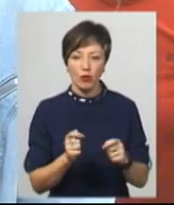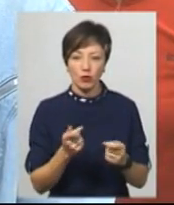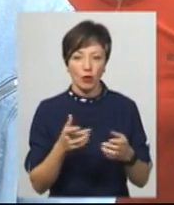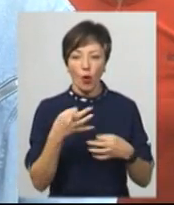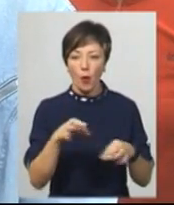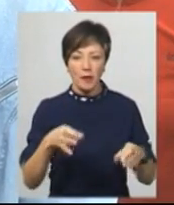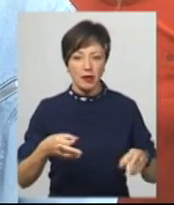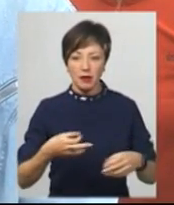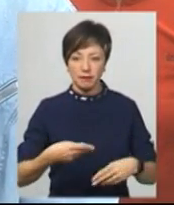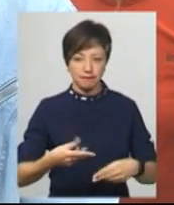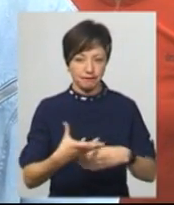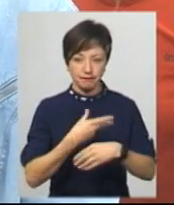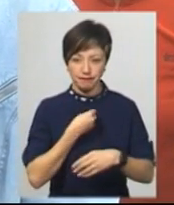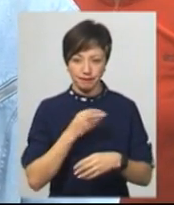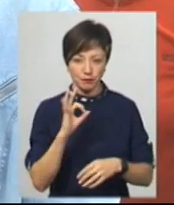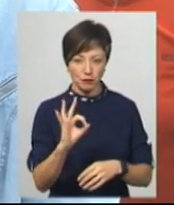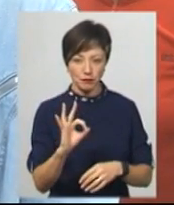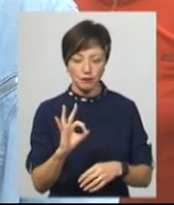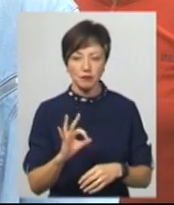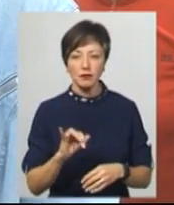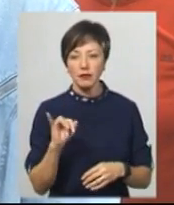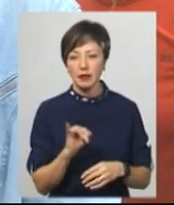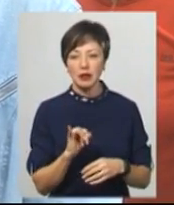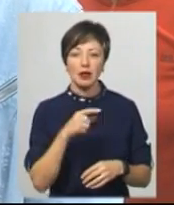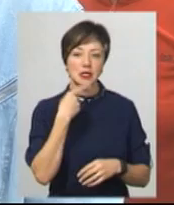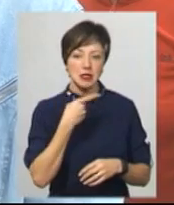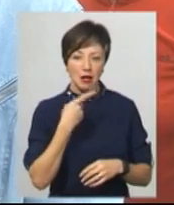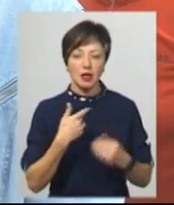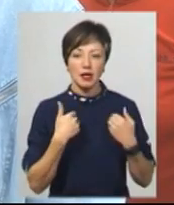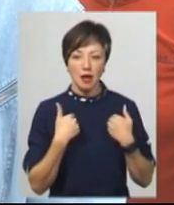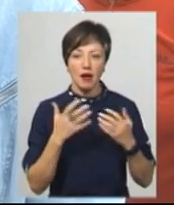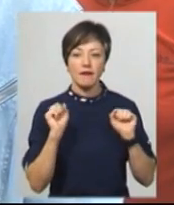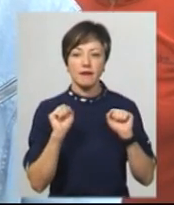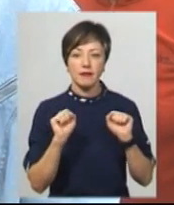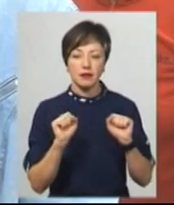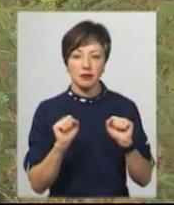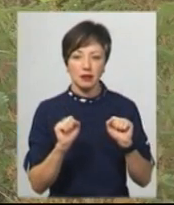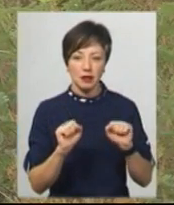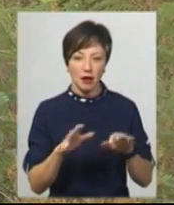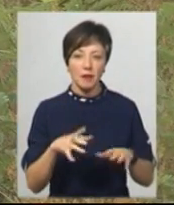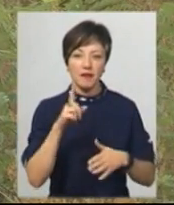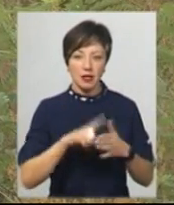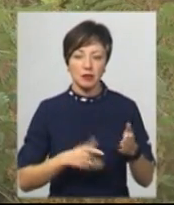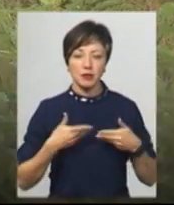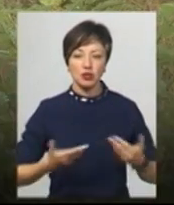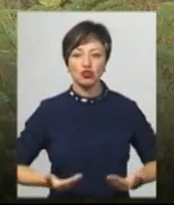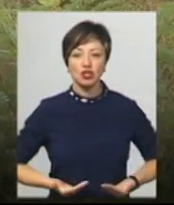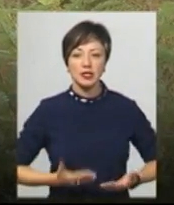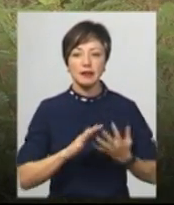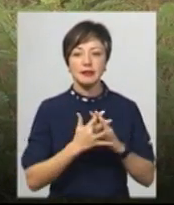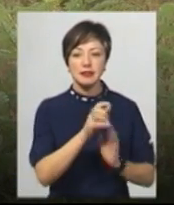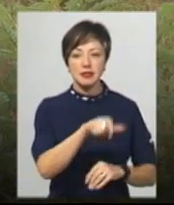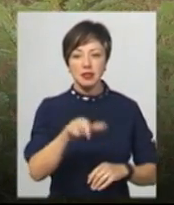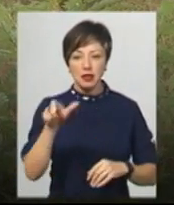копійки вона не давала. Ну, вона казала, що я віддам вам, вірте мені. Жителі сіл Заліся-2 та